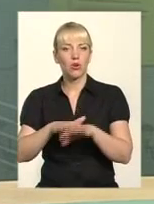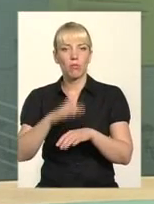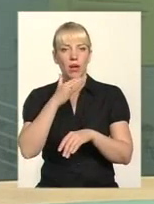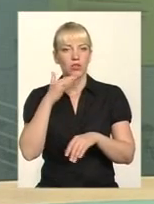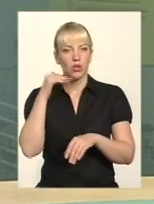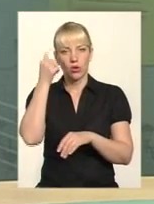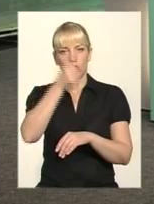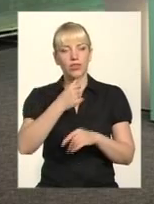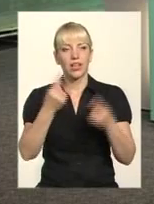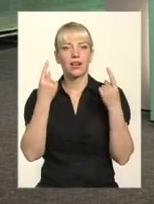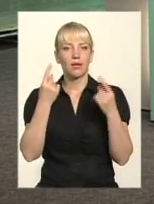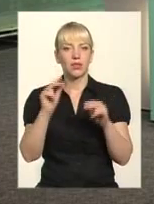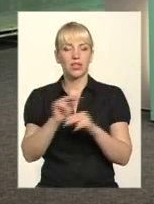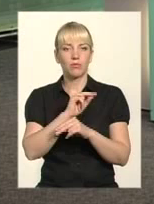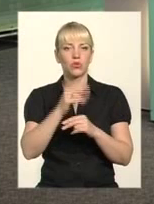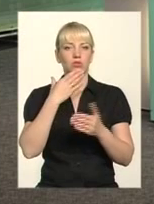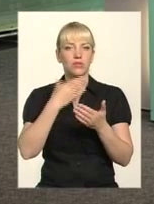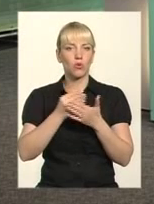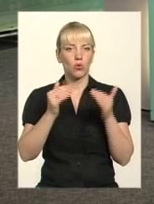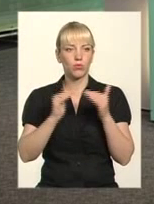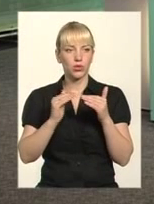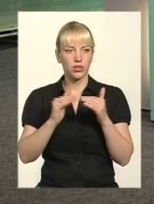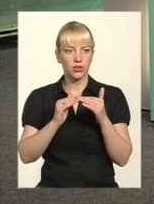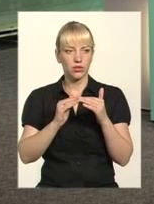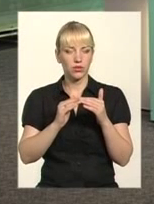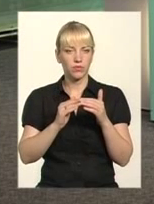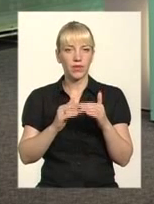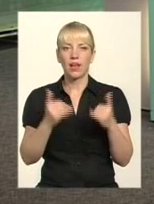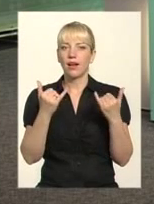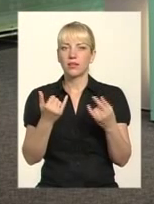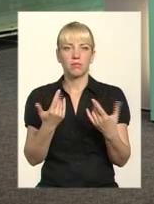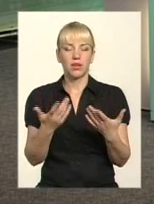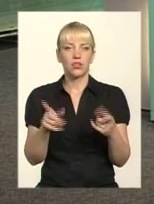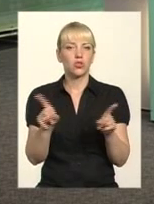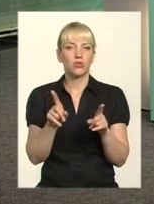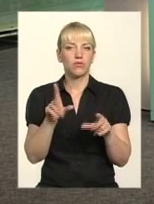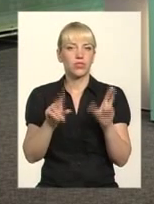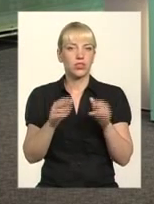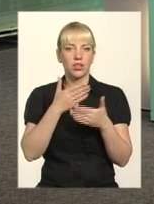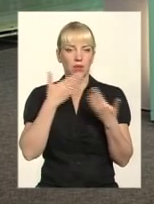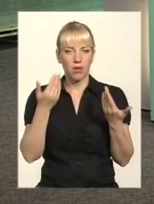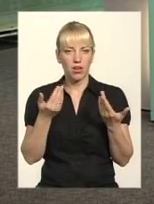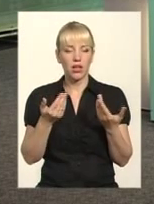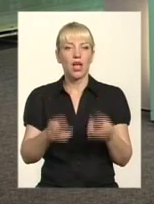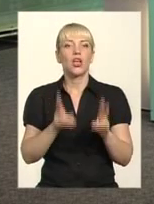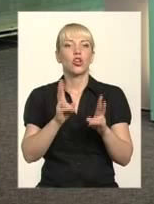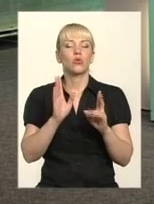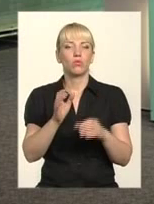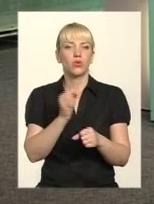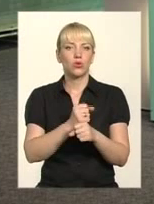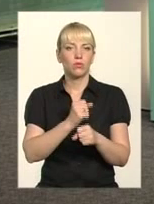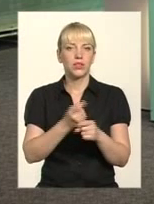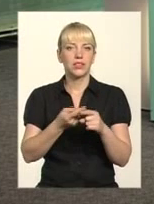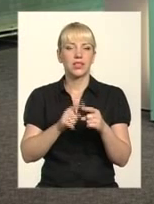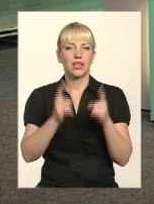багатьох років на капітальний ремонт свого будинку. Тепер їх ніби й немає. І знову ж не відомо, хто буде робити капітальний ремонт